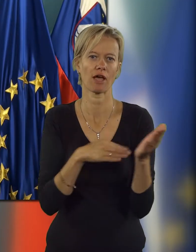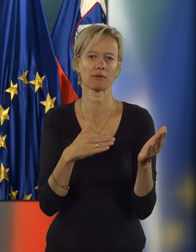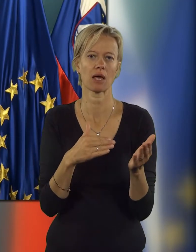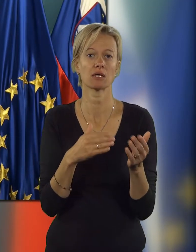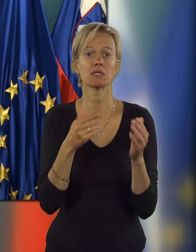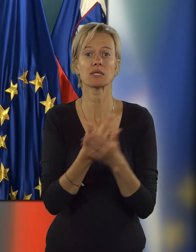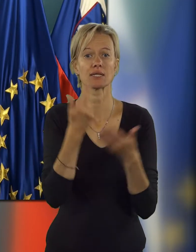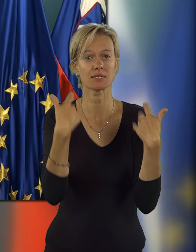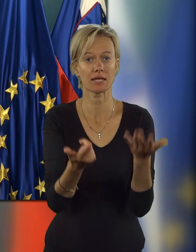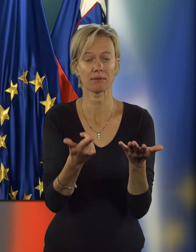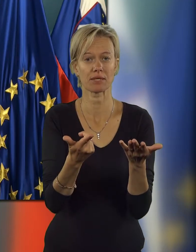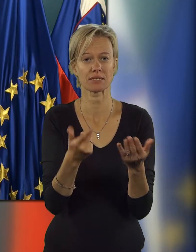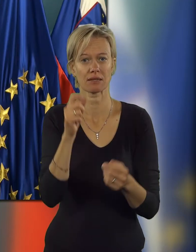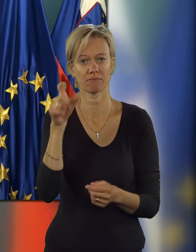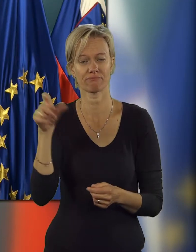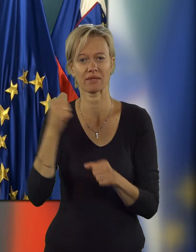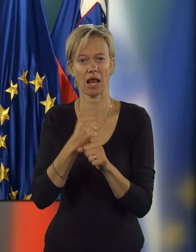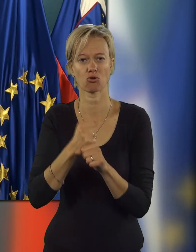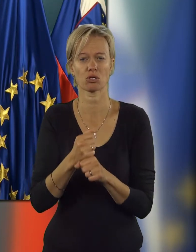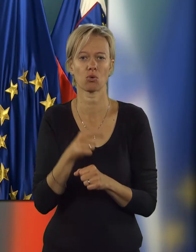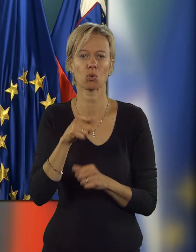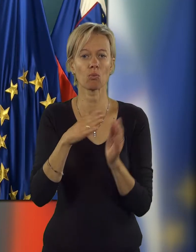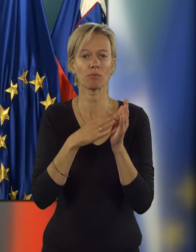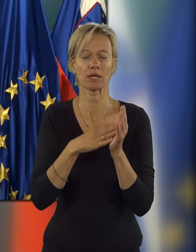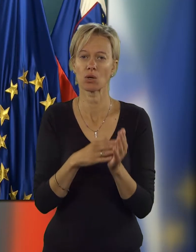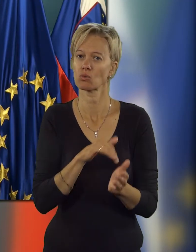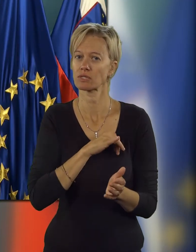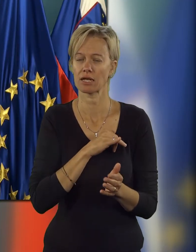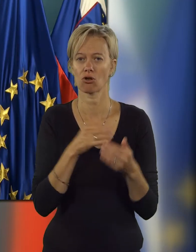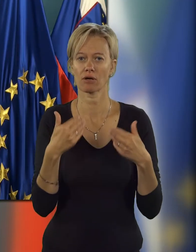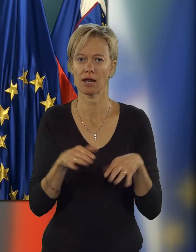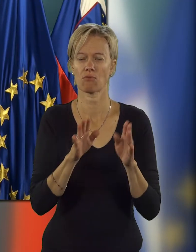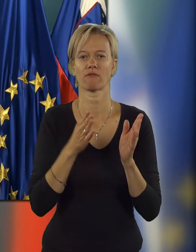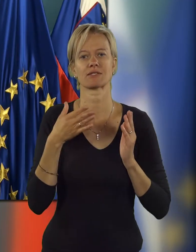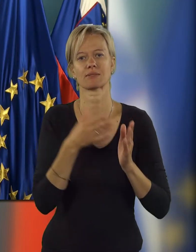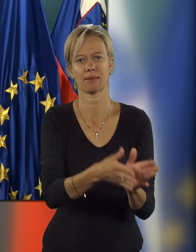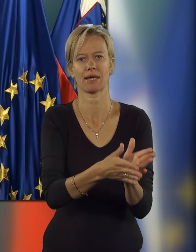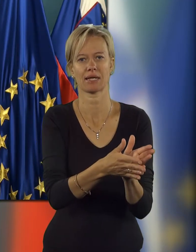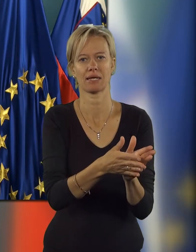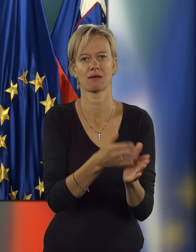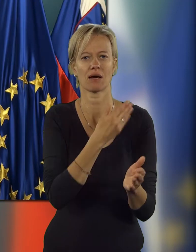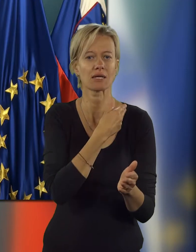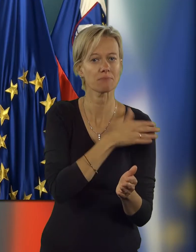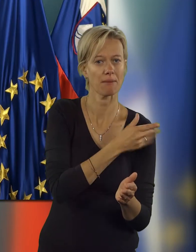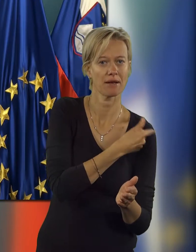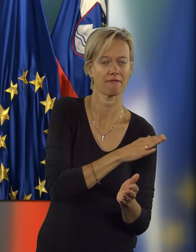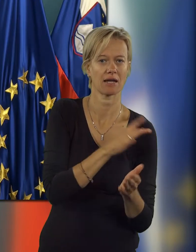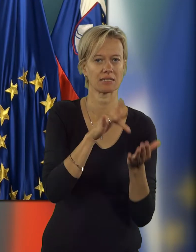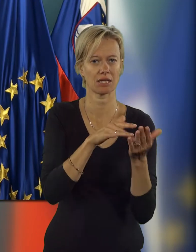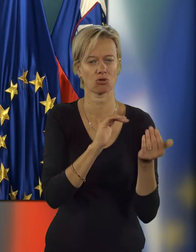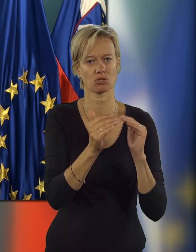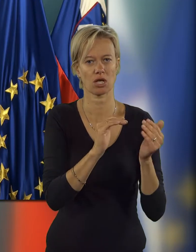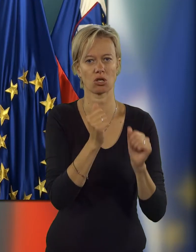uvedbe, kar za 70 delavcev. To pomeni, da vseeno gremo v smeri razbremenjevanja